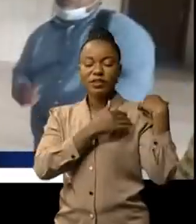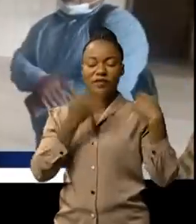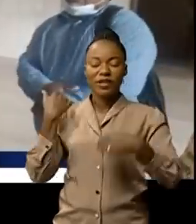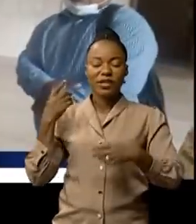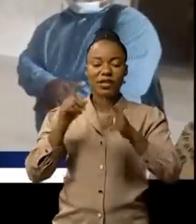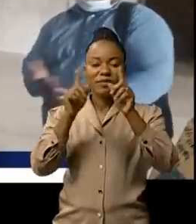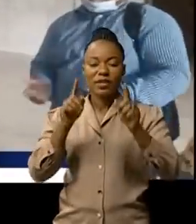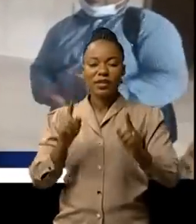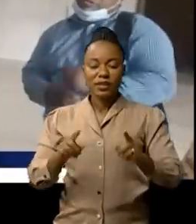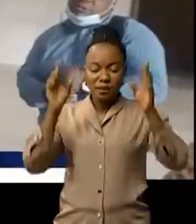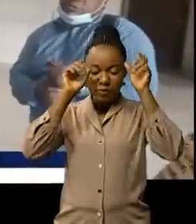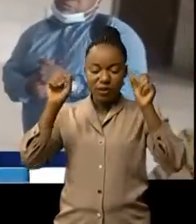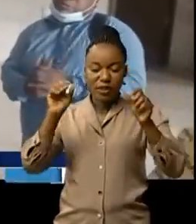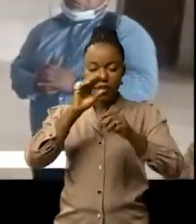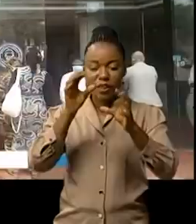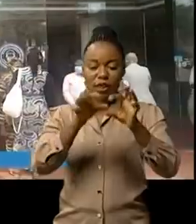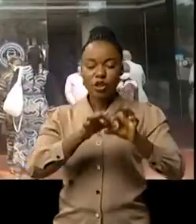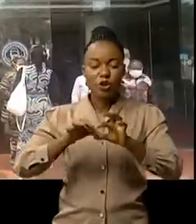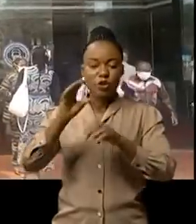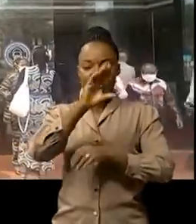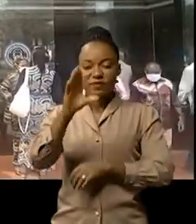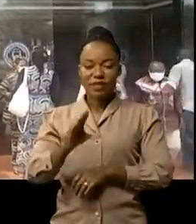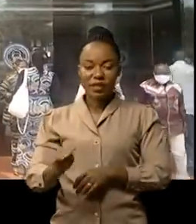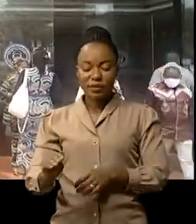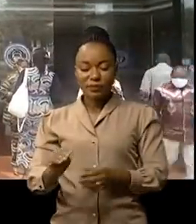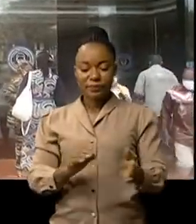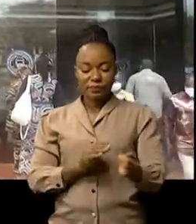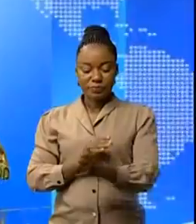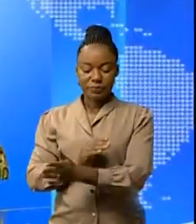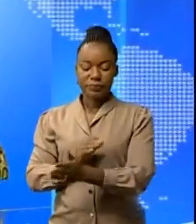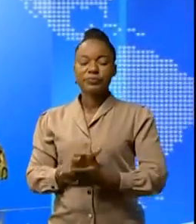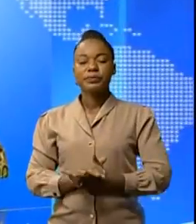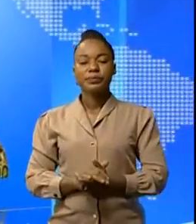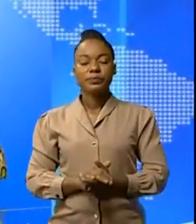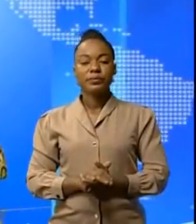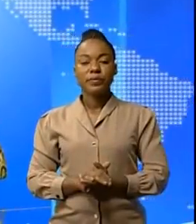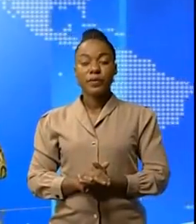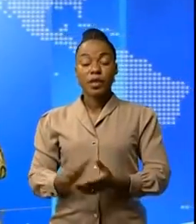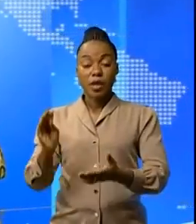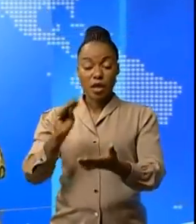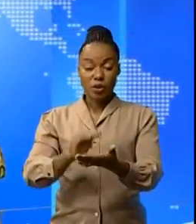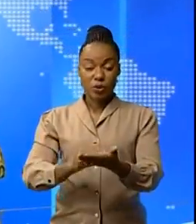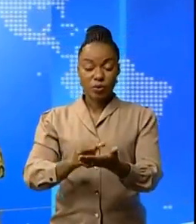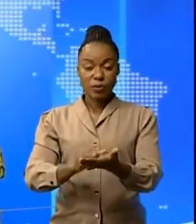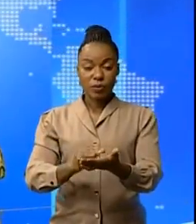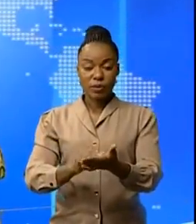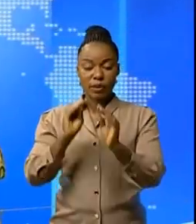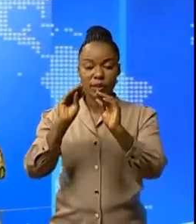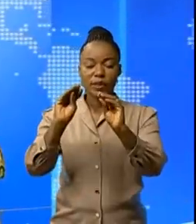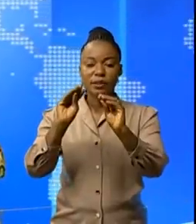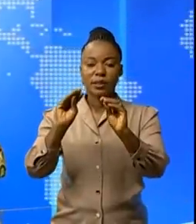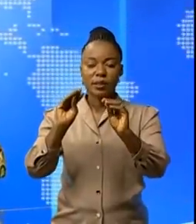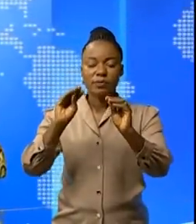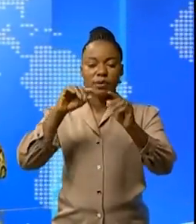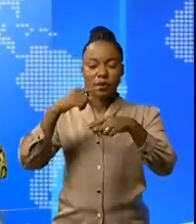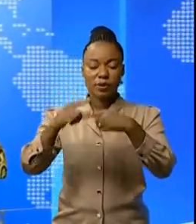Félix-Antoine Tisekedi-Chilumbo à la tête des lignons africaines Au chapitre de l'enseignement les débuts